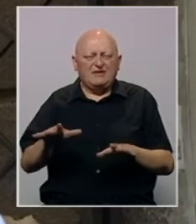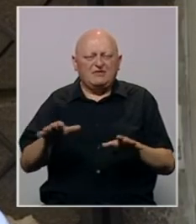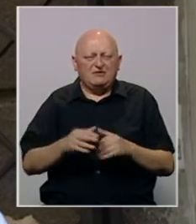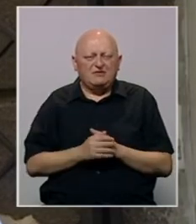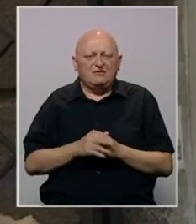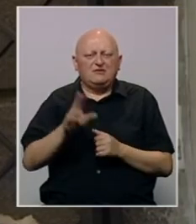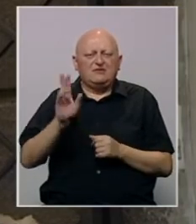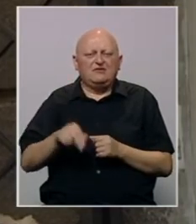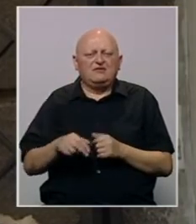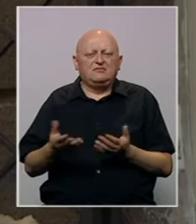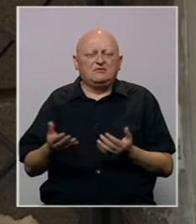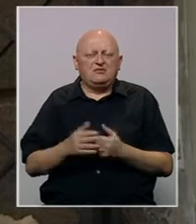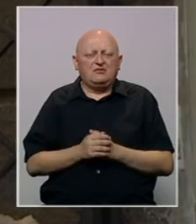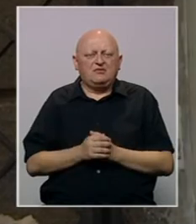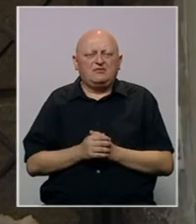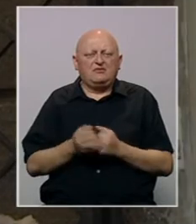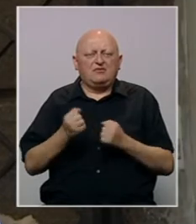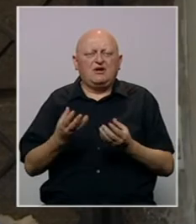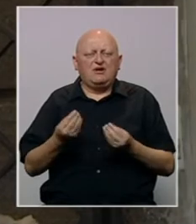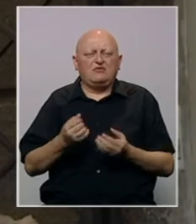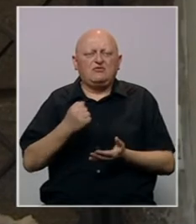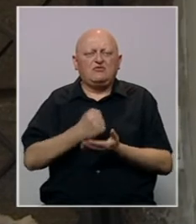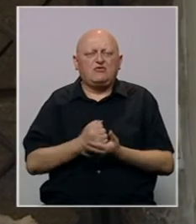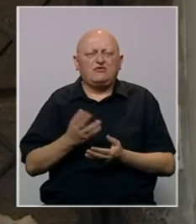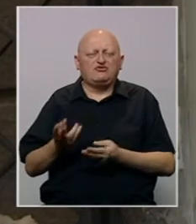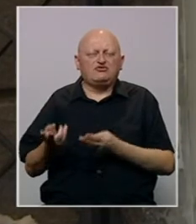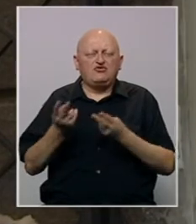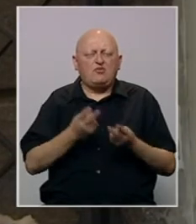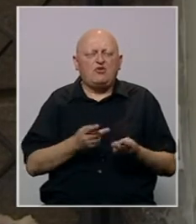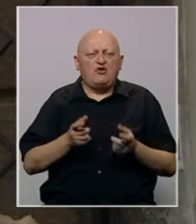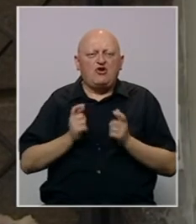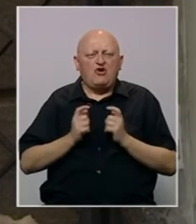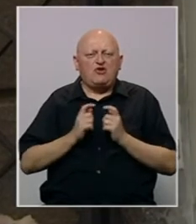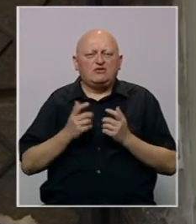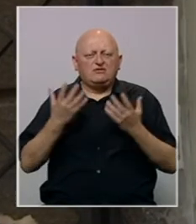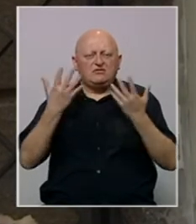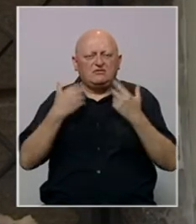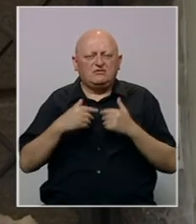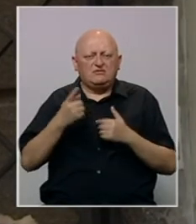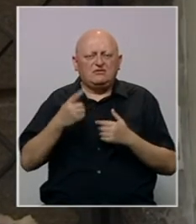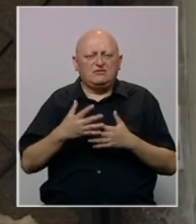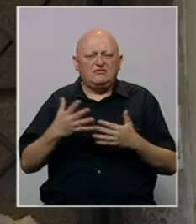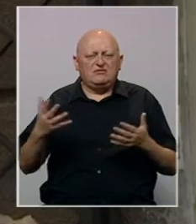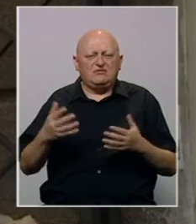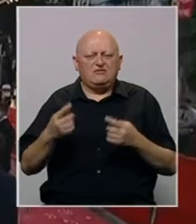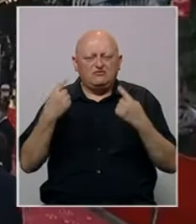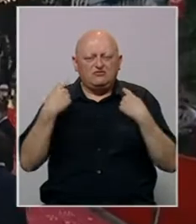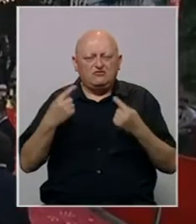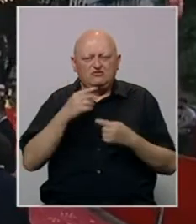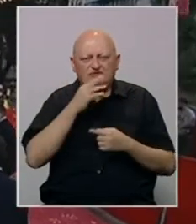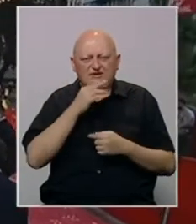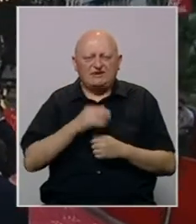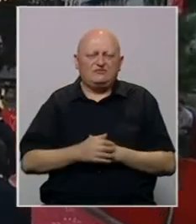Imamo jako puno potvrđeni gostiju i očekujemo za 10 dana jedan veliki boom u Sarajevu.